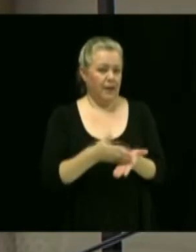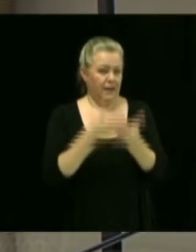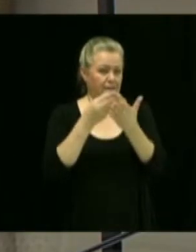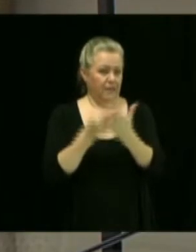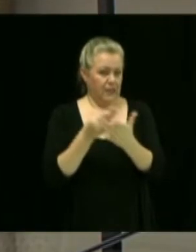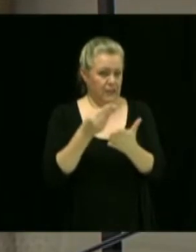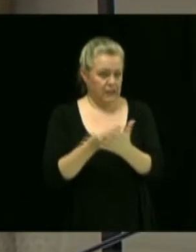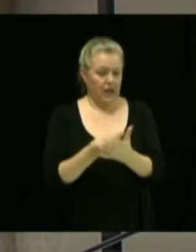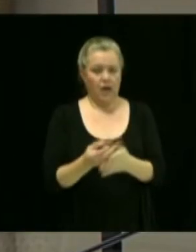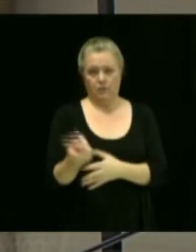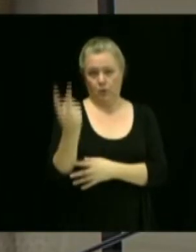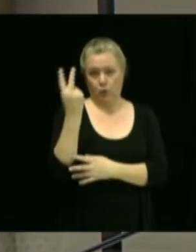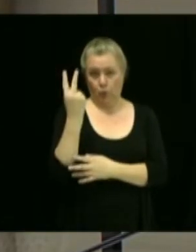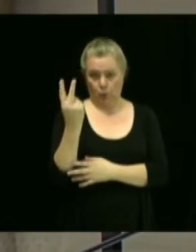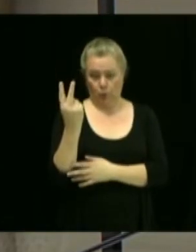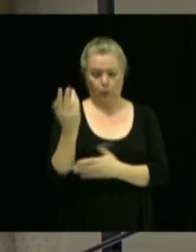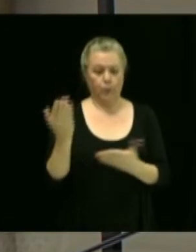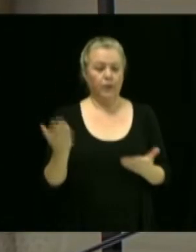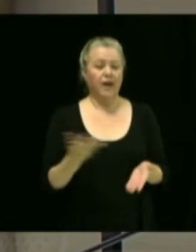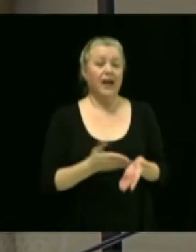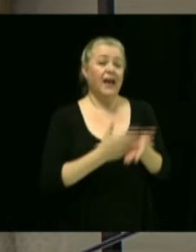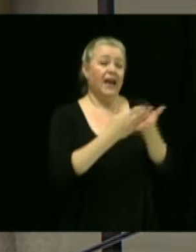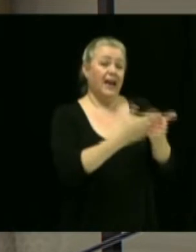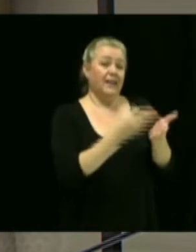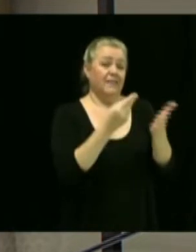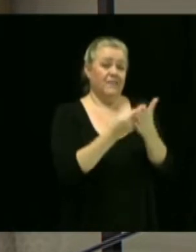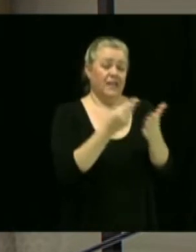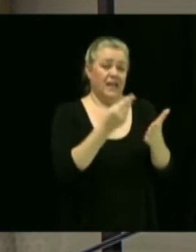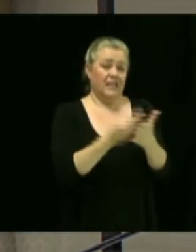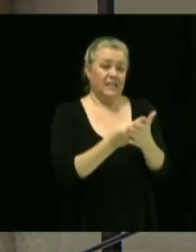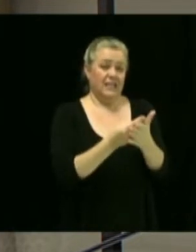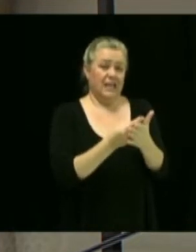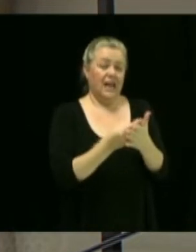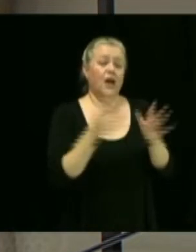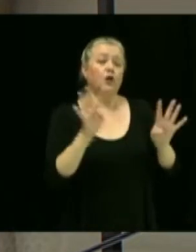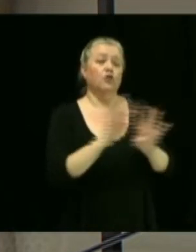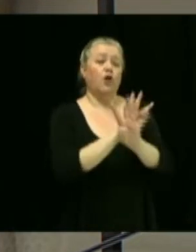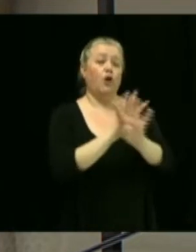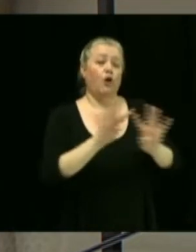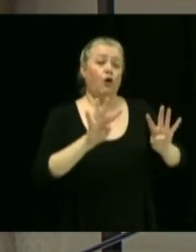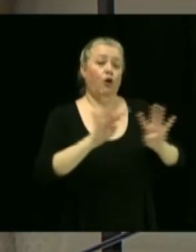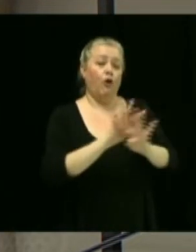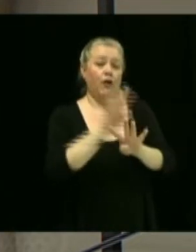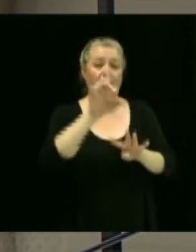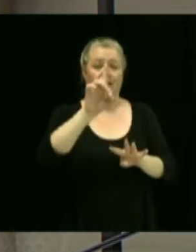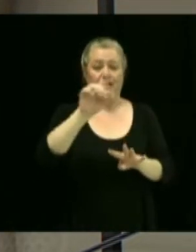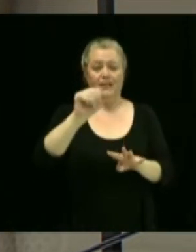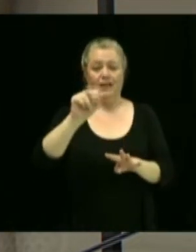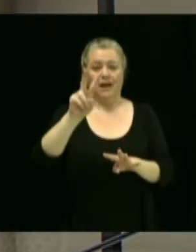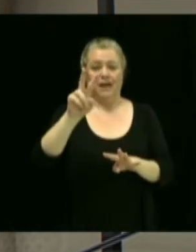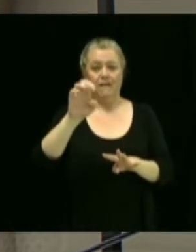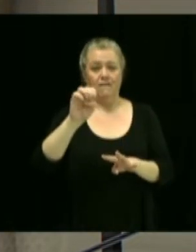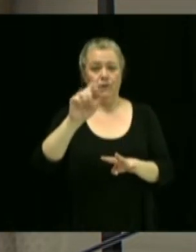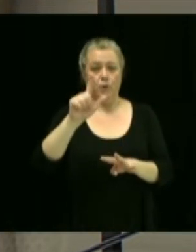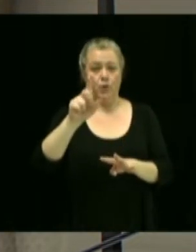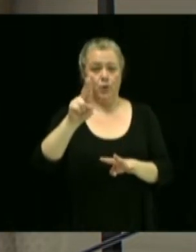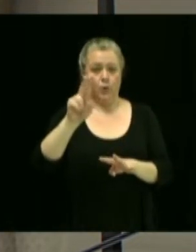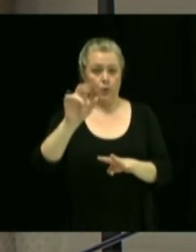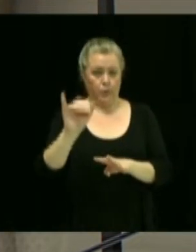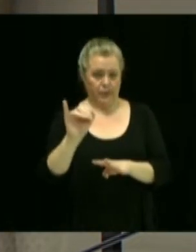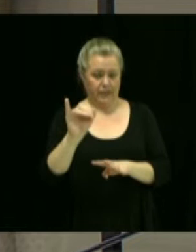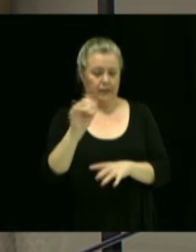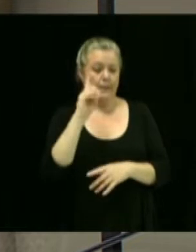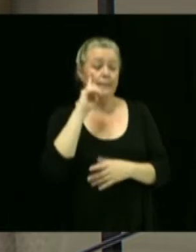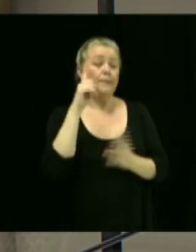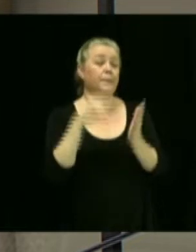Pour ce mois-ci, on parle d'une aide financière à être apportée au cœur d'Avelui pour une aide ponctuelle d'un montant de 1